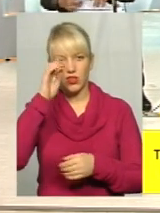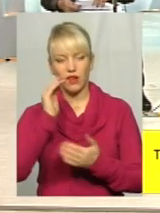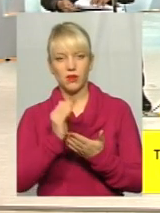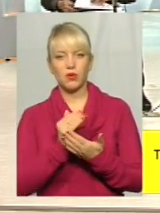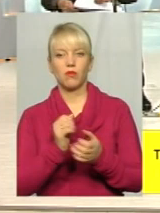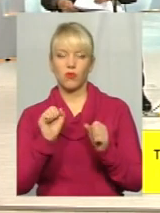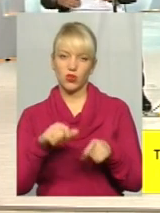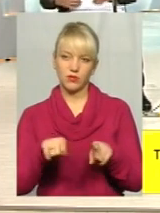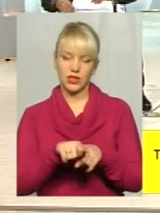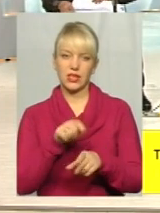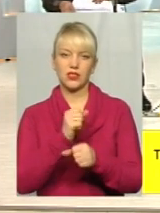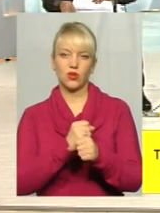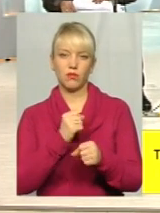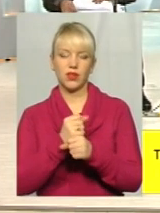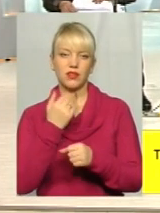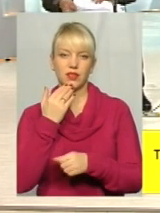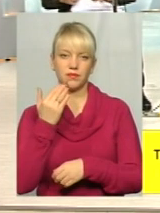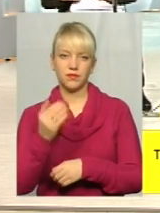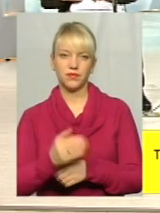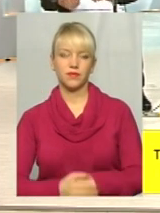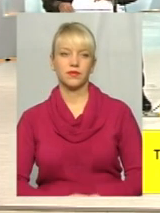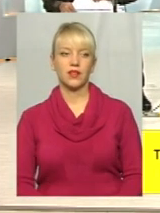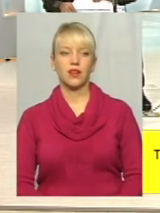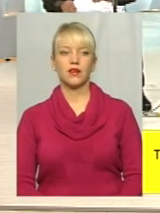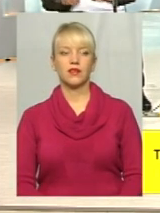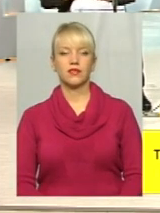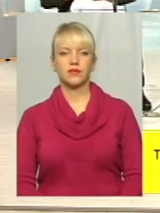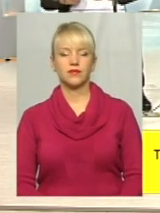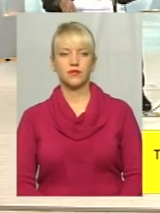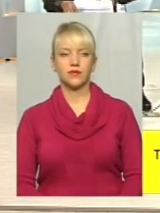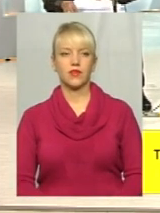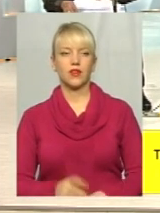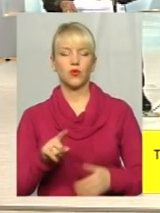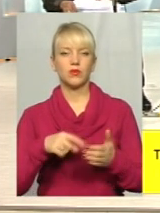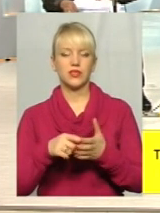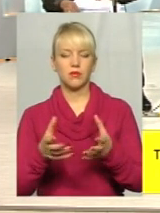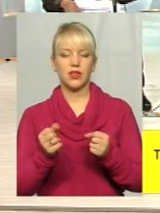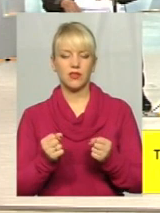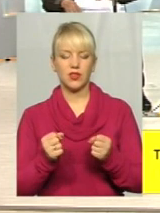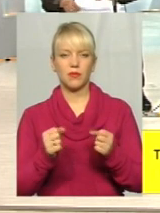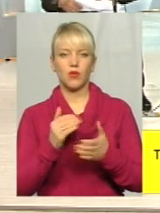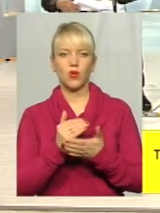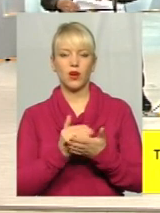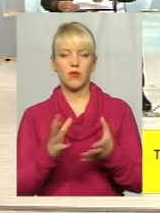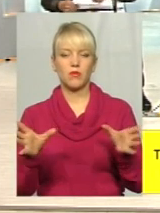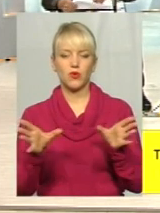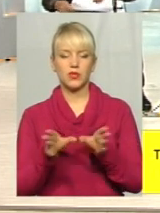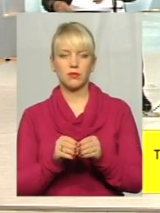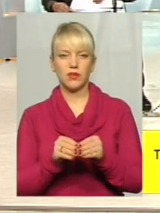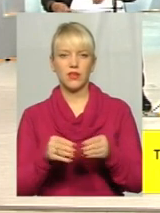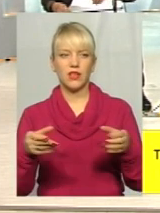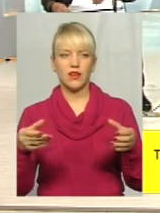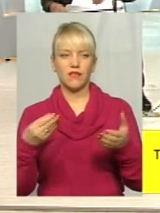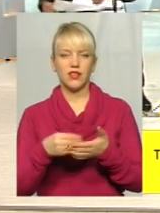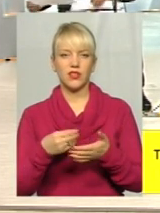можемо таке зробити? В місті прийнята програма по співфінансуванню капітальних ремонтів. Зокрема, в цю